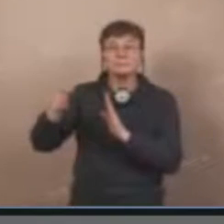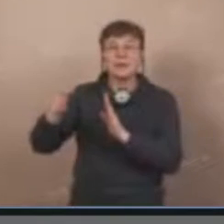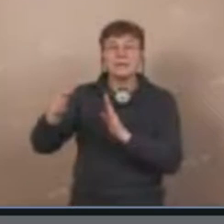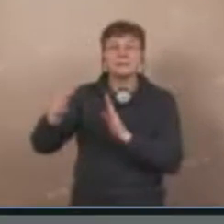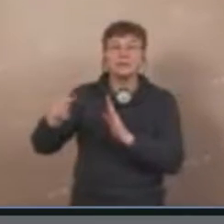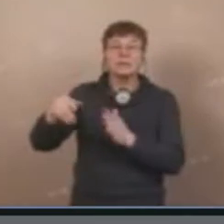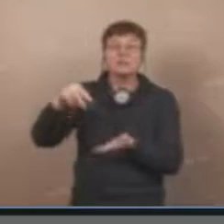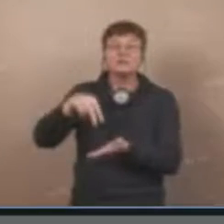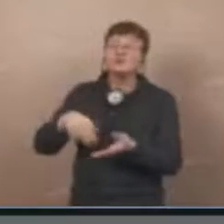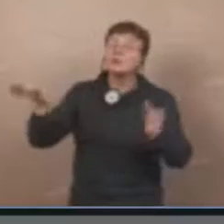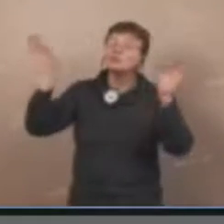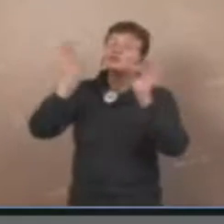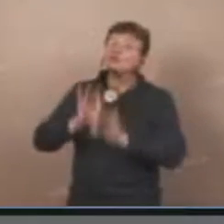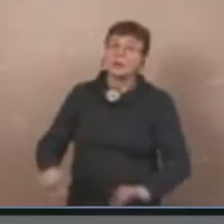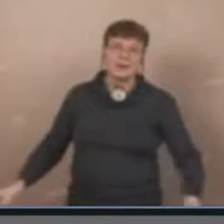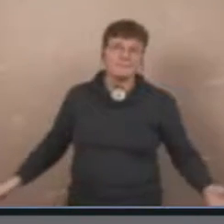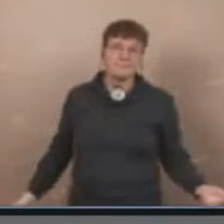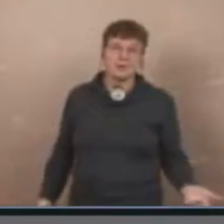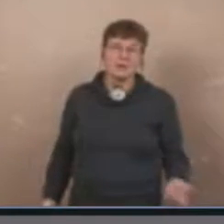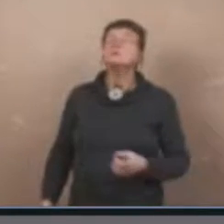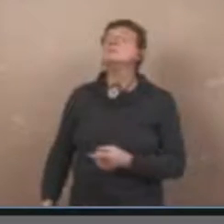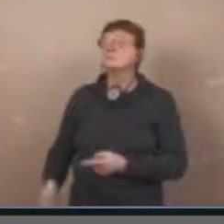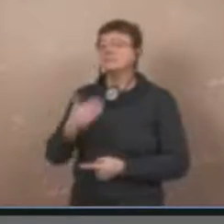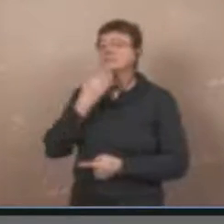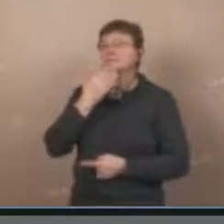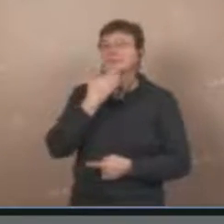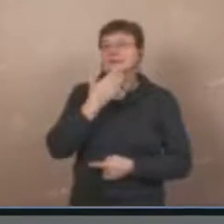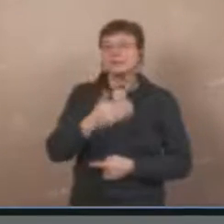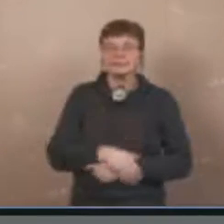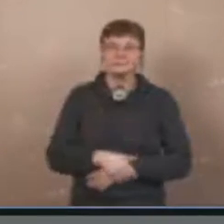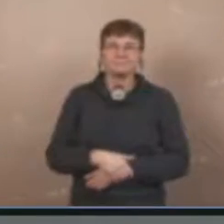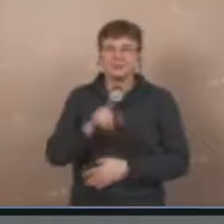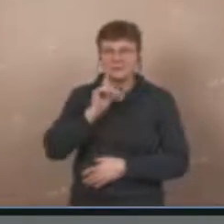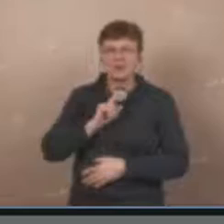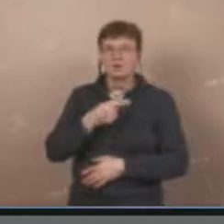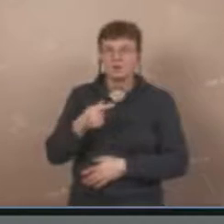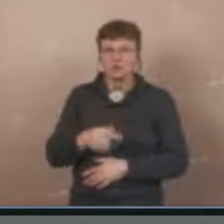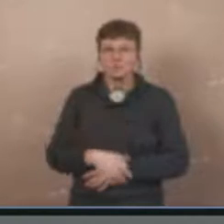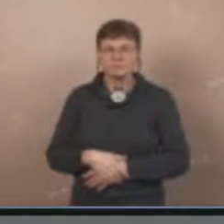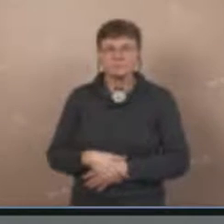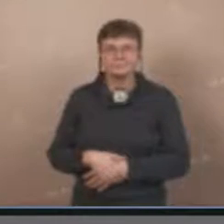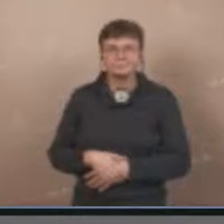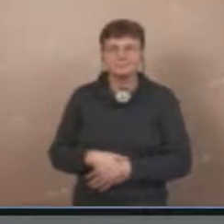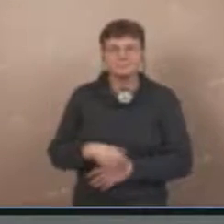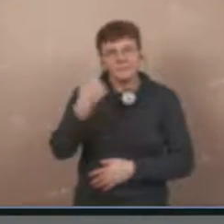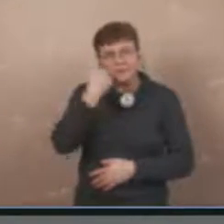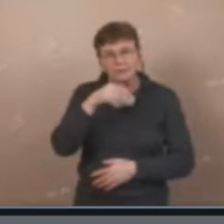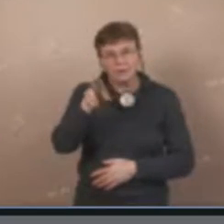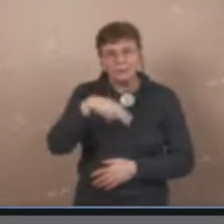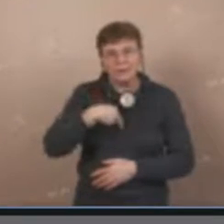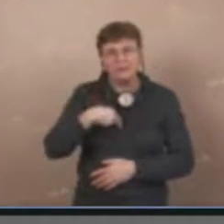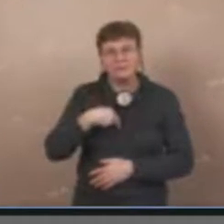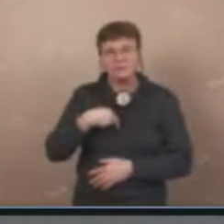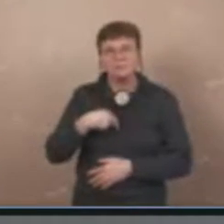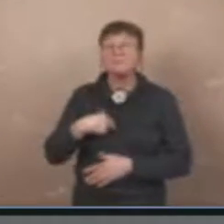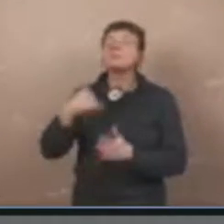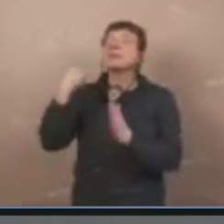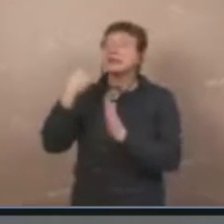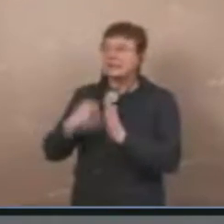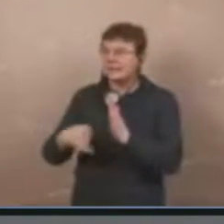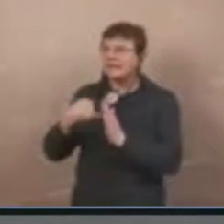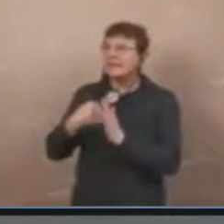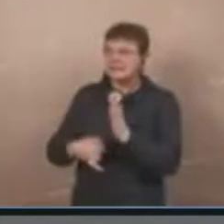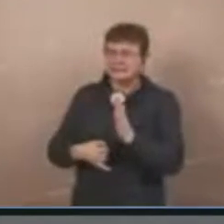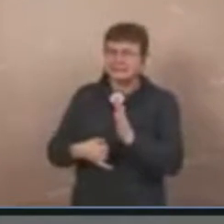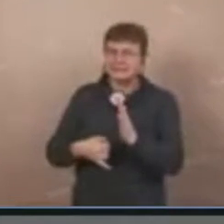Danke, Madame Tonson. Ich werde versuchen, zu empfehlen. Also, zur letzten Frage, Herr Angel. Ich würde dazu